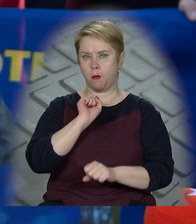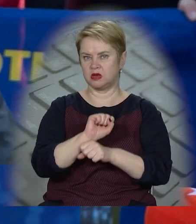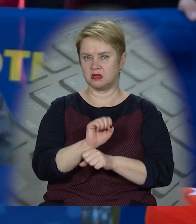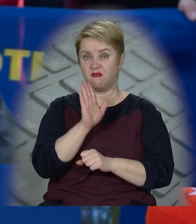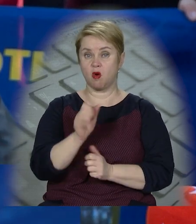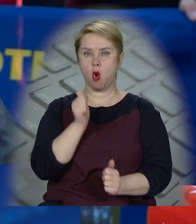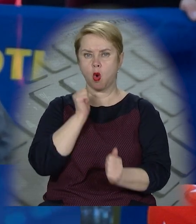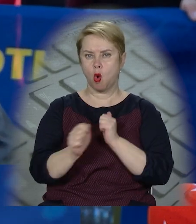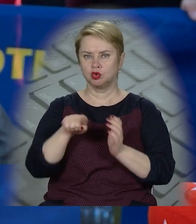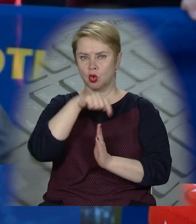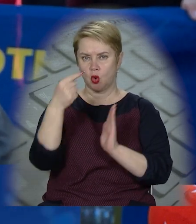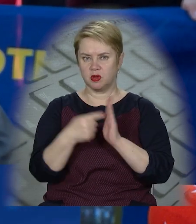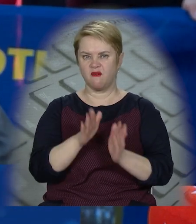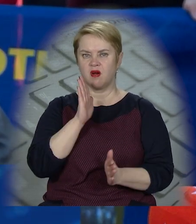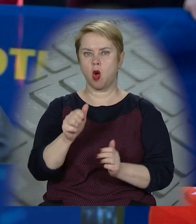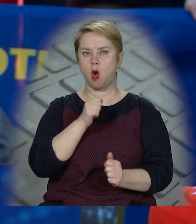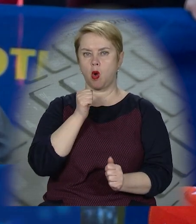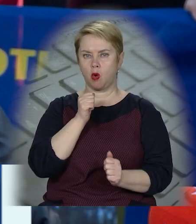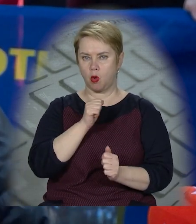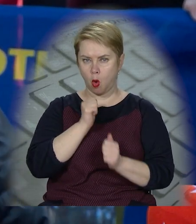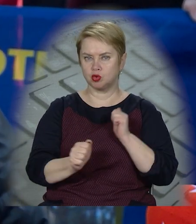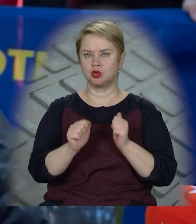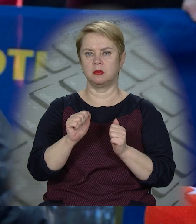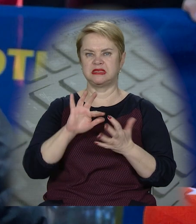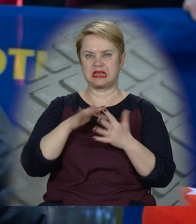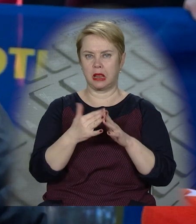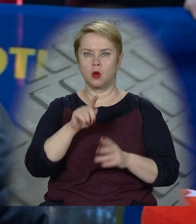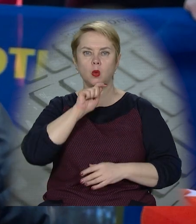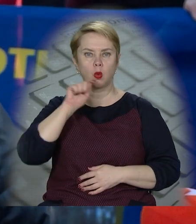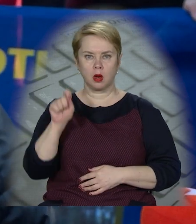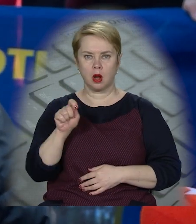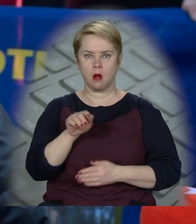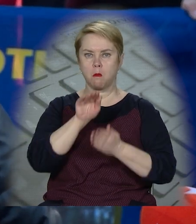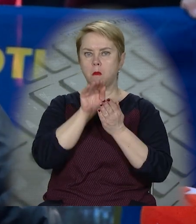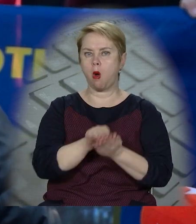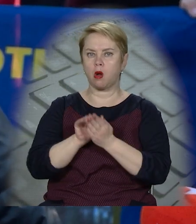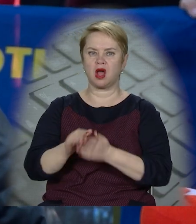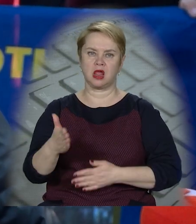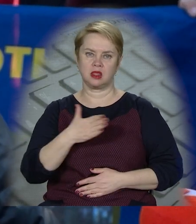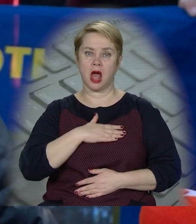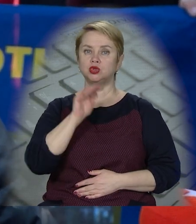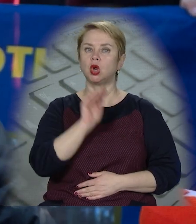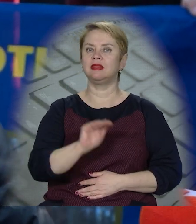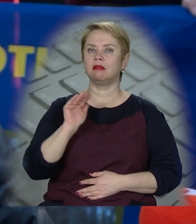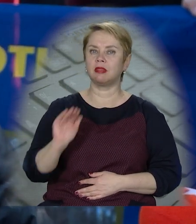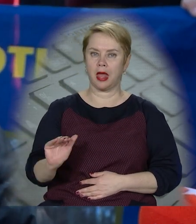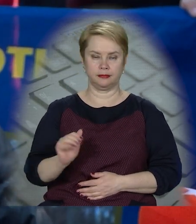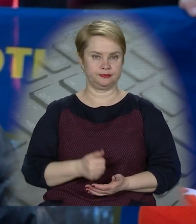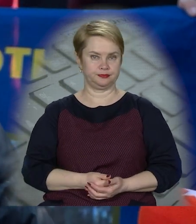В кожному місті і в кожному селі України могили наших дітей,